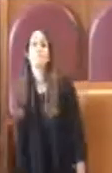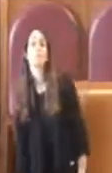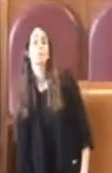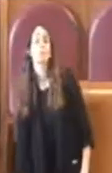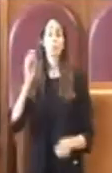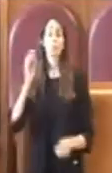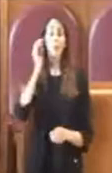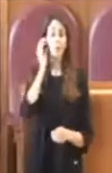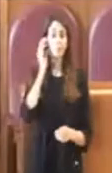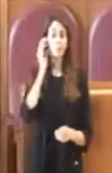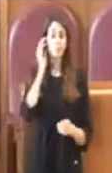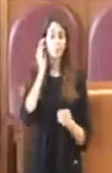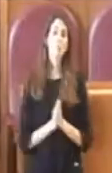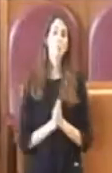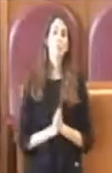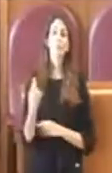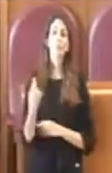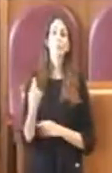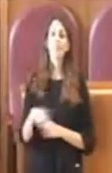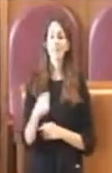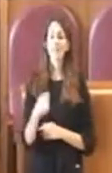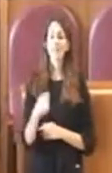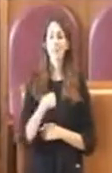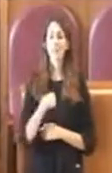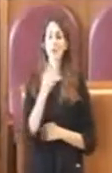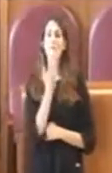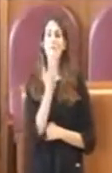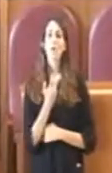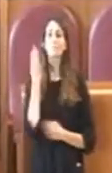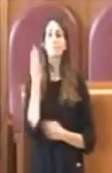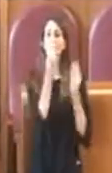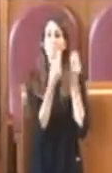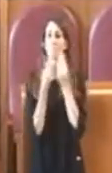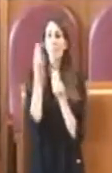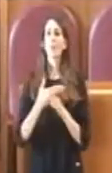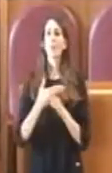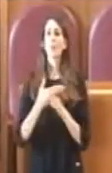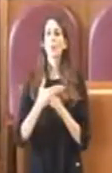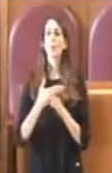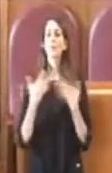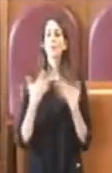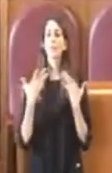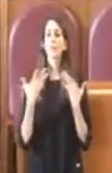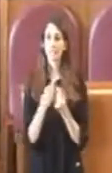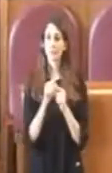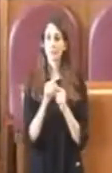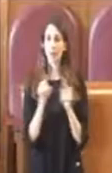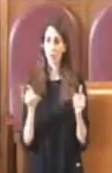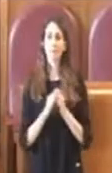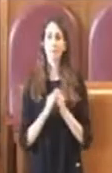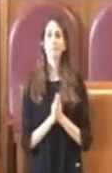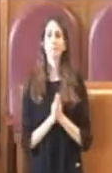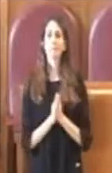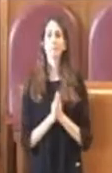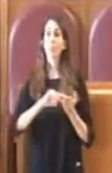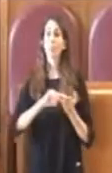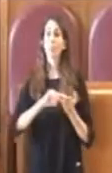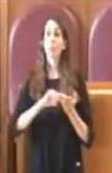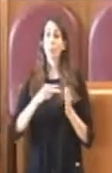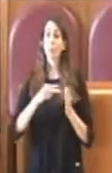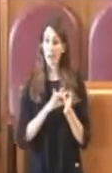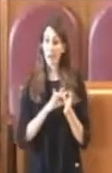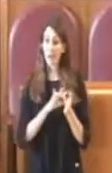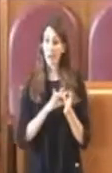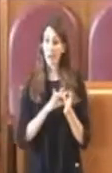Presidente, volevo fare delle considerazioni, la questione della data l'ha già fatto